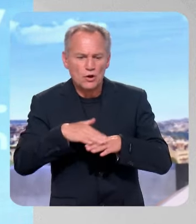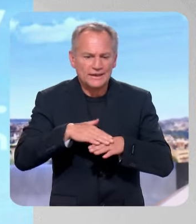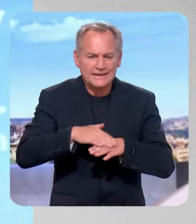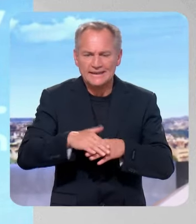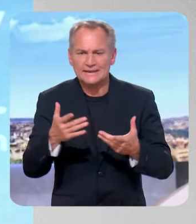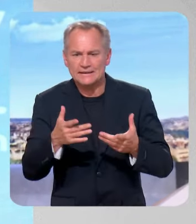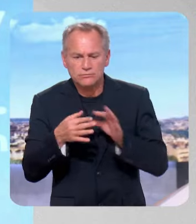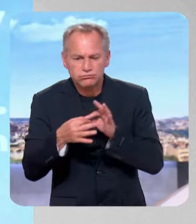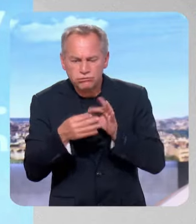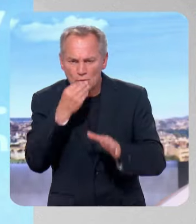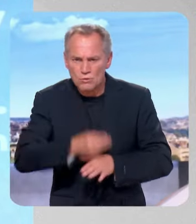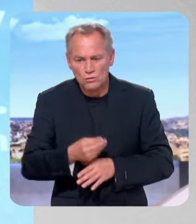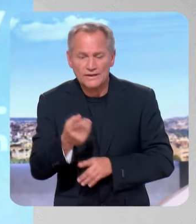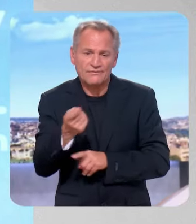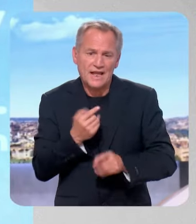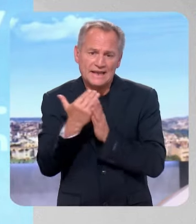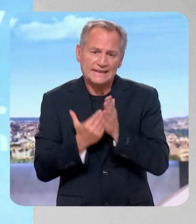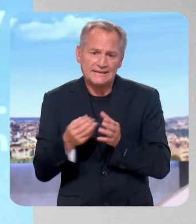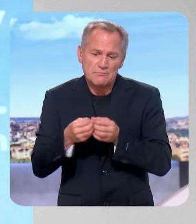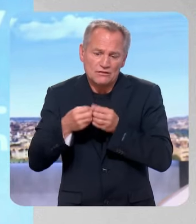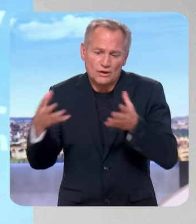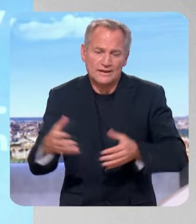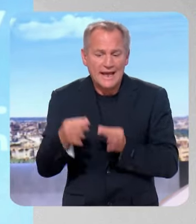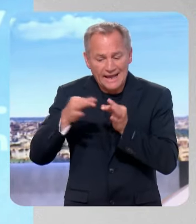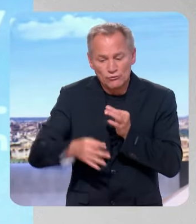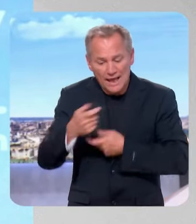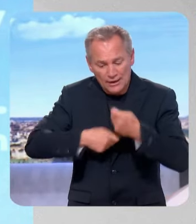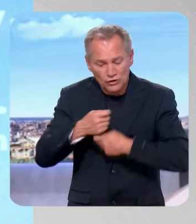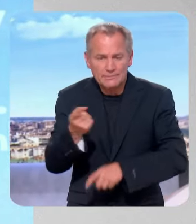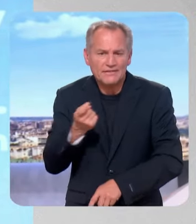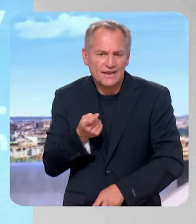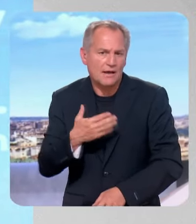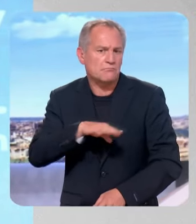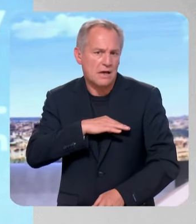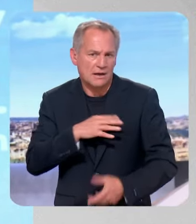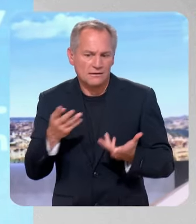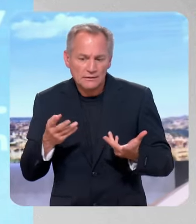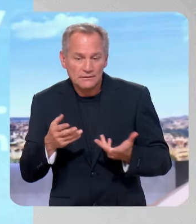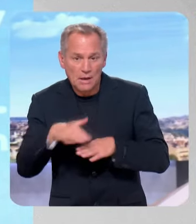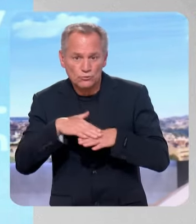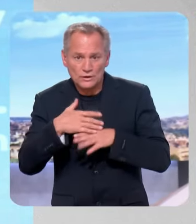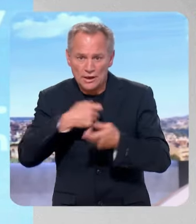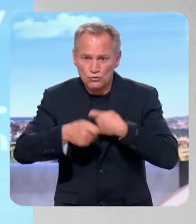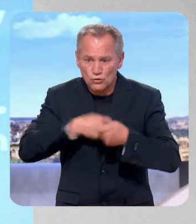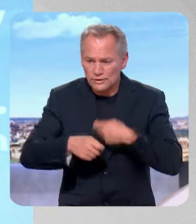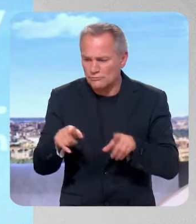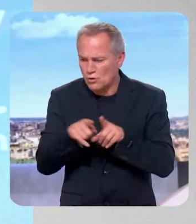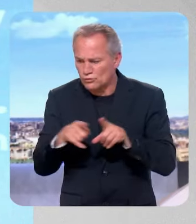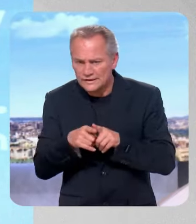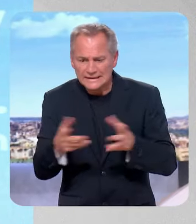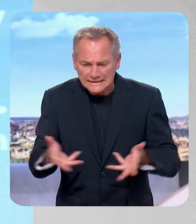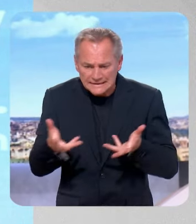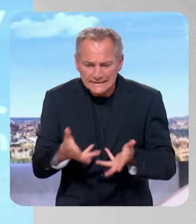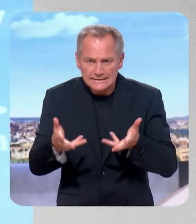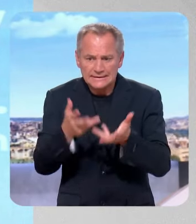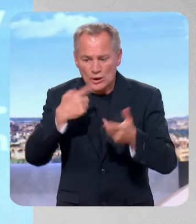liste de la majorité. Les résultats économiques, à quoi ils sont liés ? Ils sont liés aussi non seulement à notre politique économique, mais à la relance que